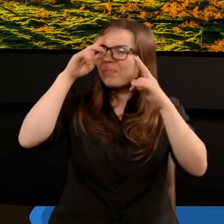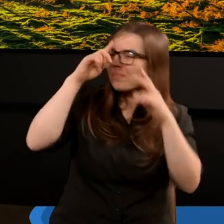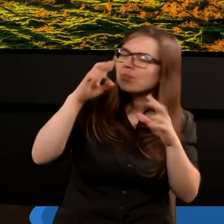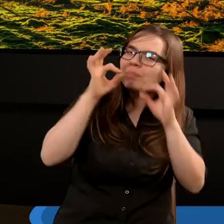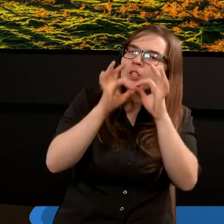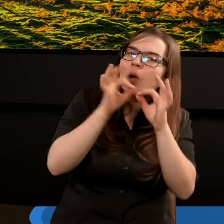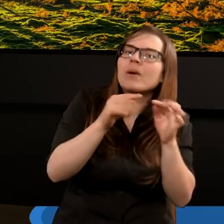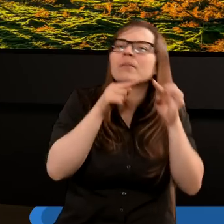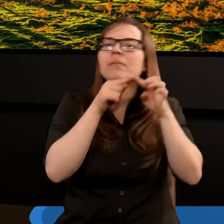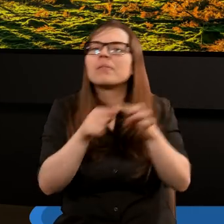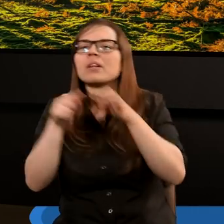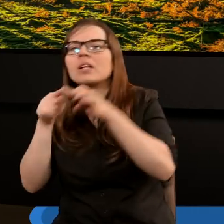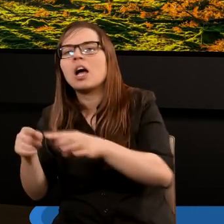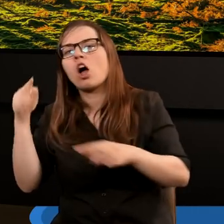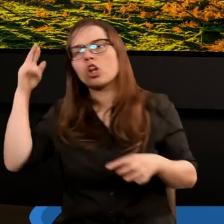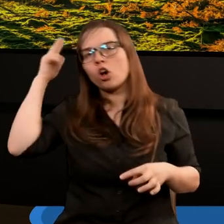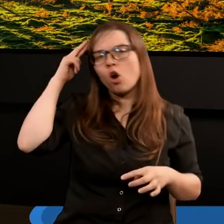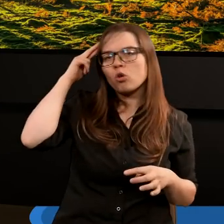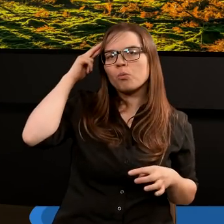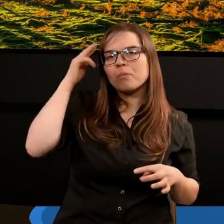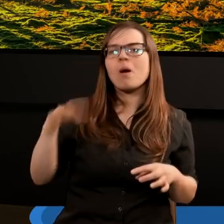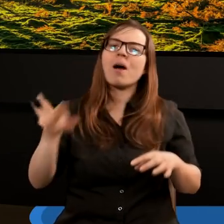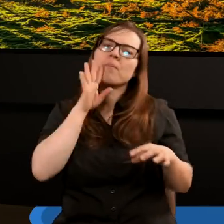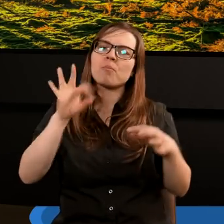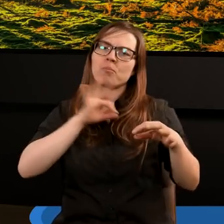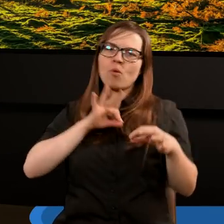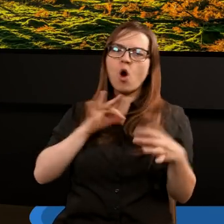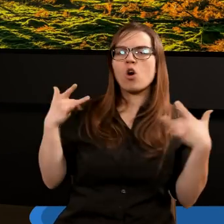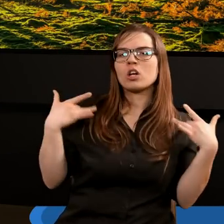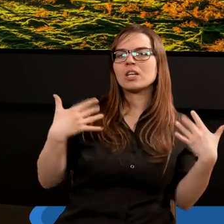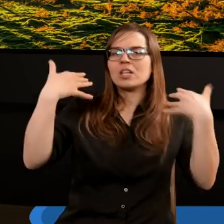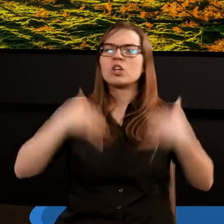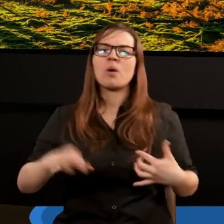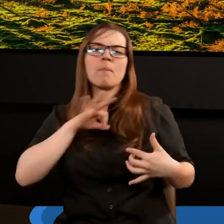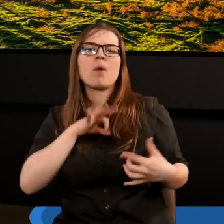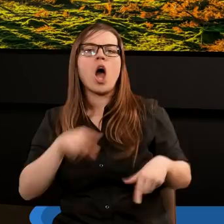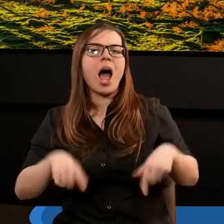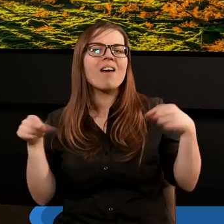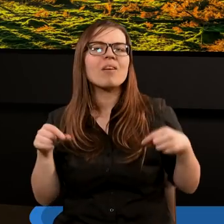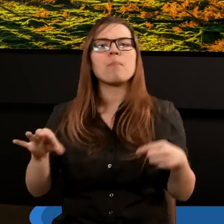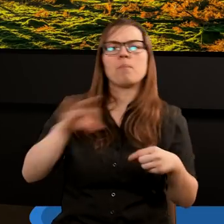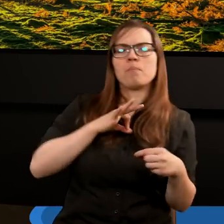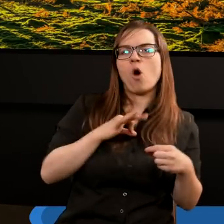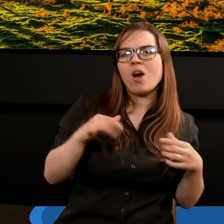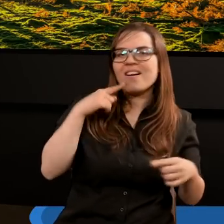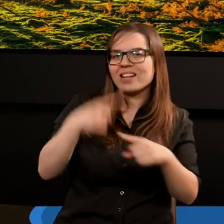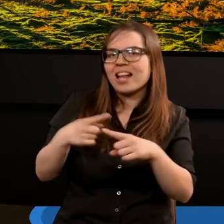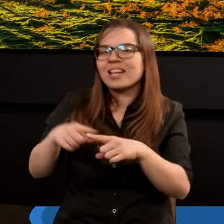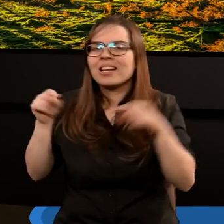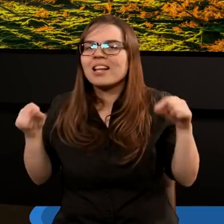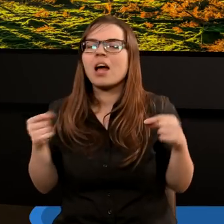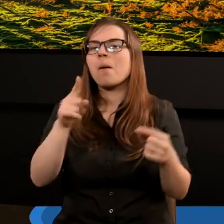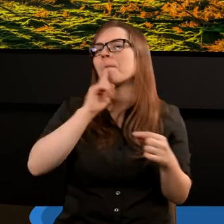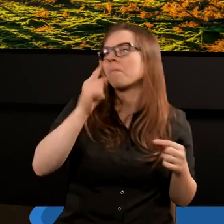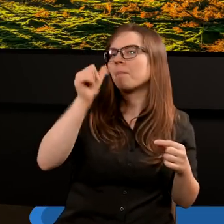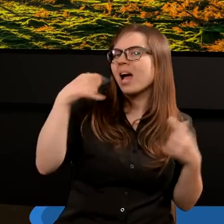dogłębnie analizować i przede wszystkim w kontekście mojego życia, moich decyzji, moich wyborów, jakich dokonujemy, bo mamy w